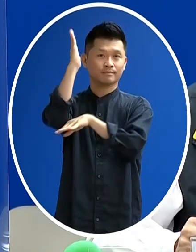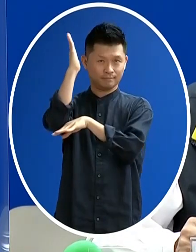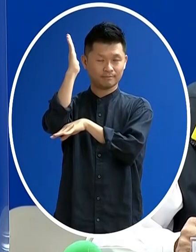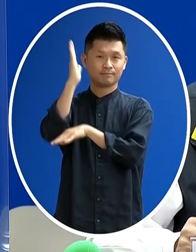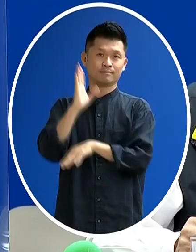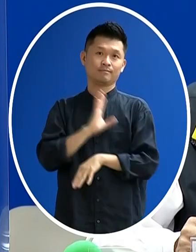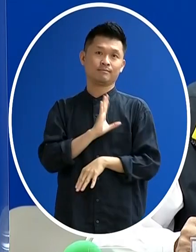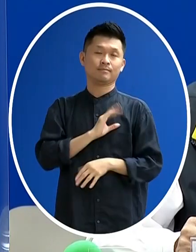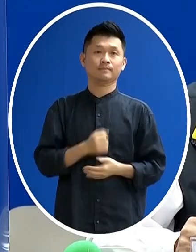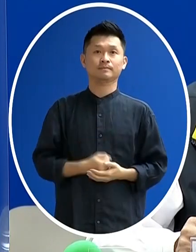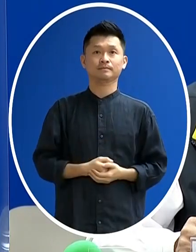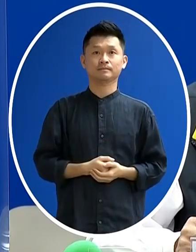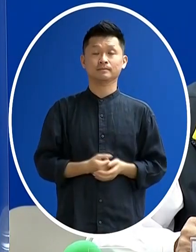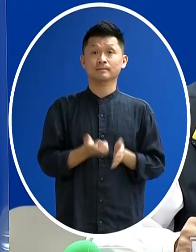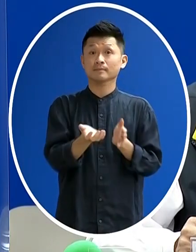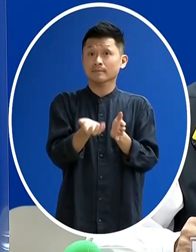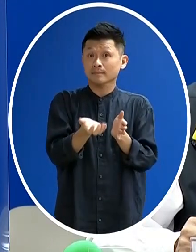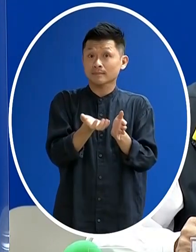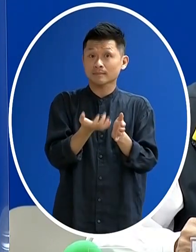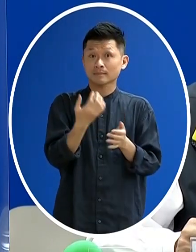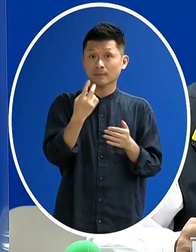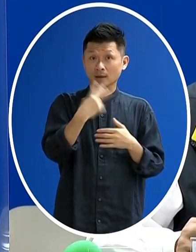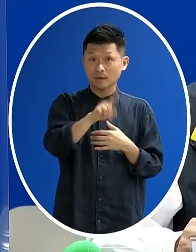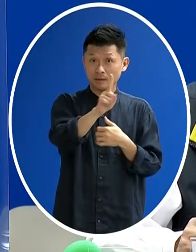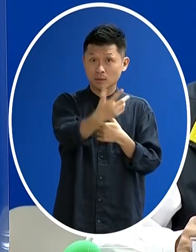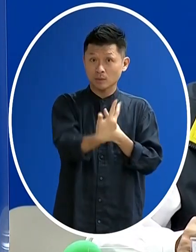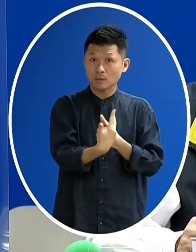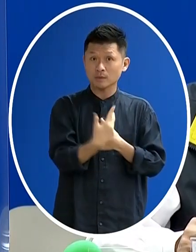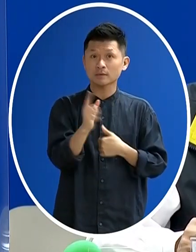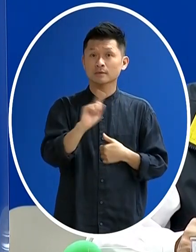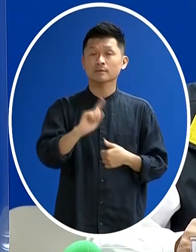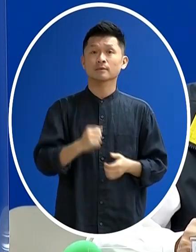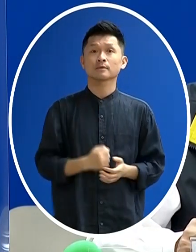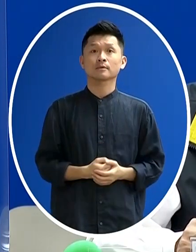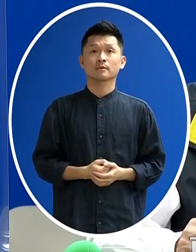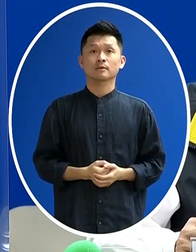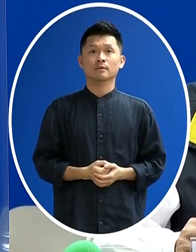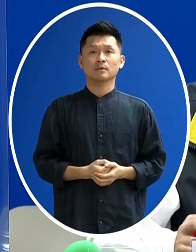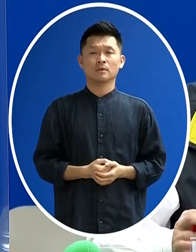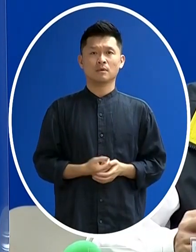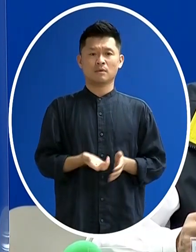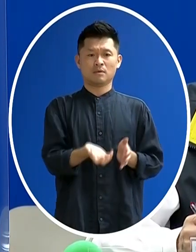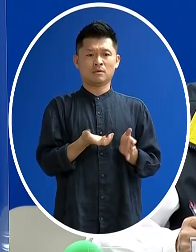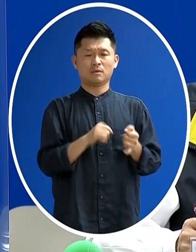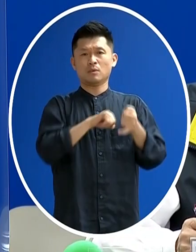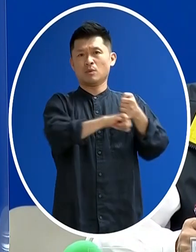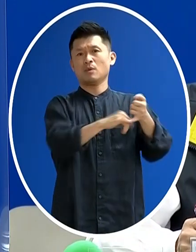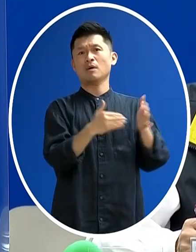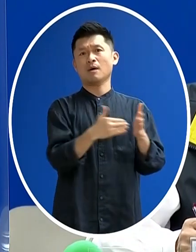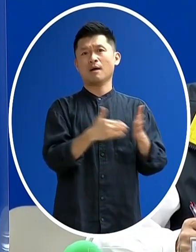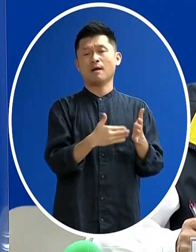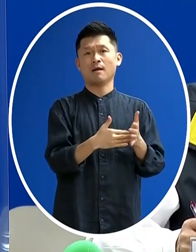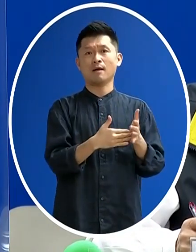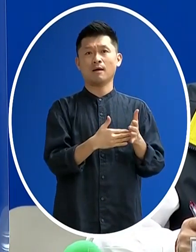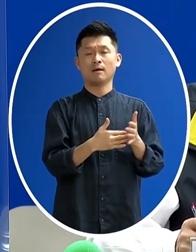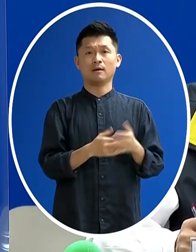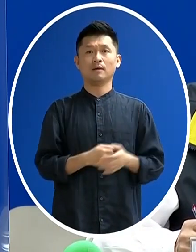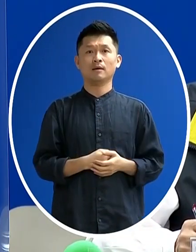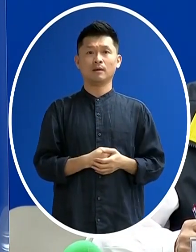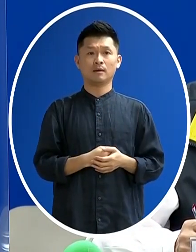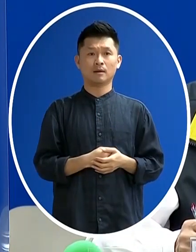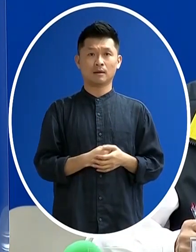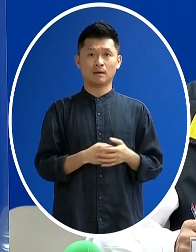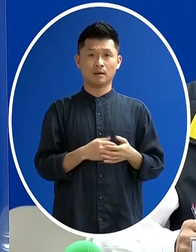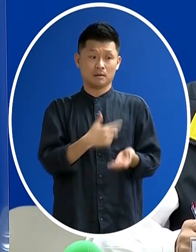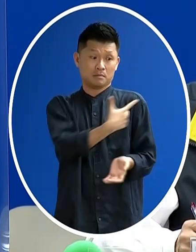那有關剛剛還有一個問題 就是說他在已經預約 但是在最後在看診的時候